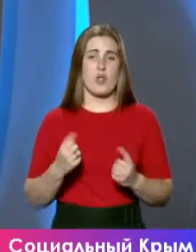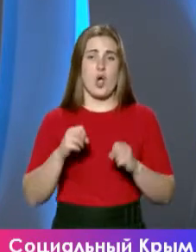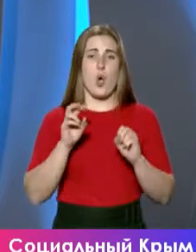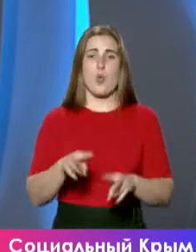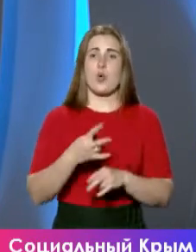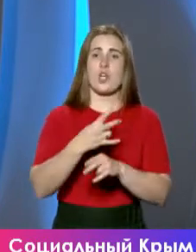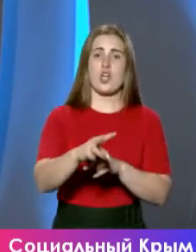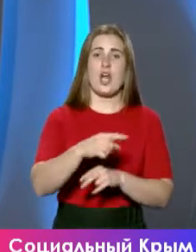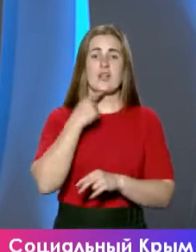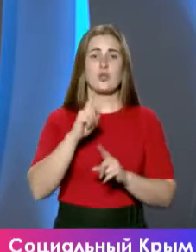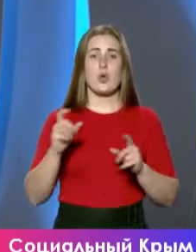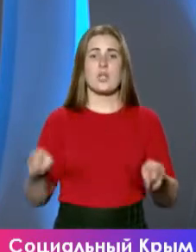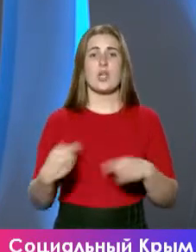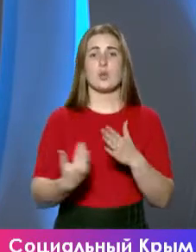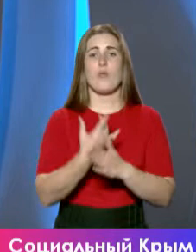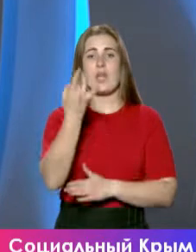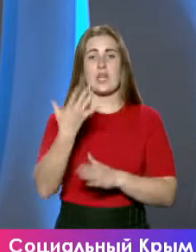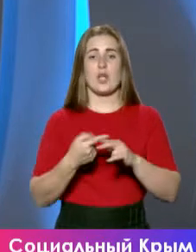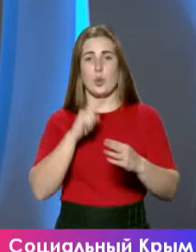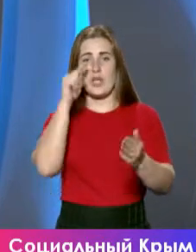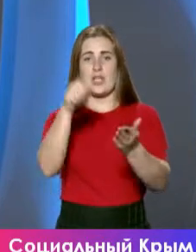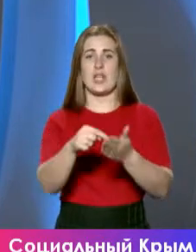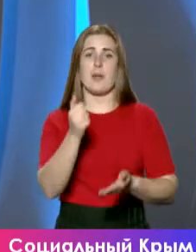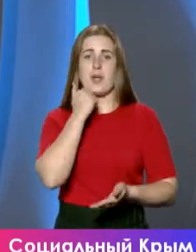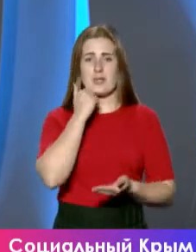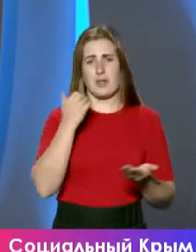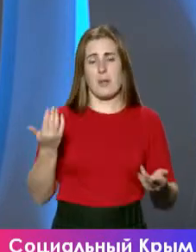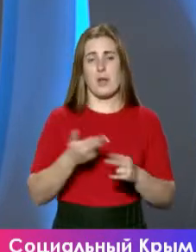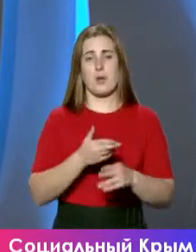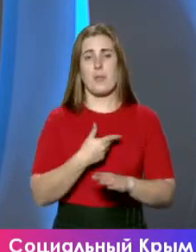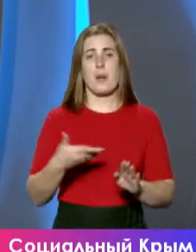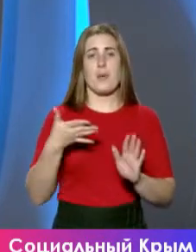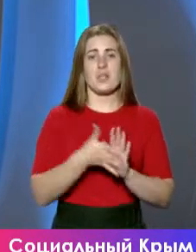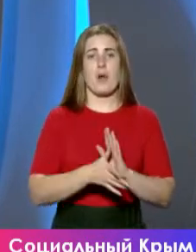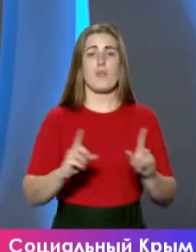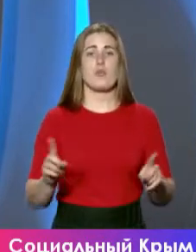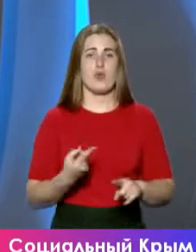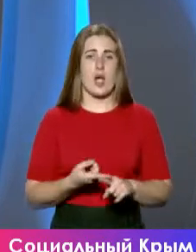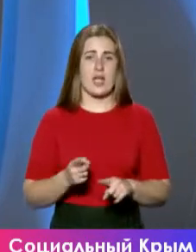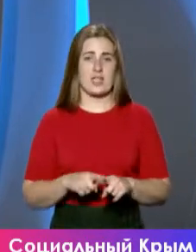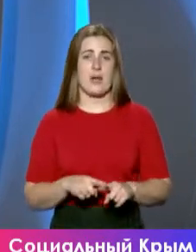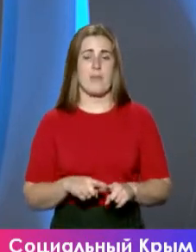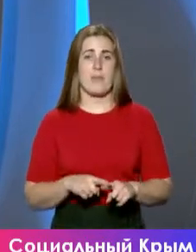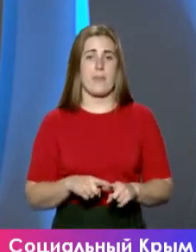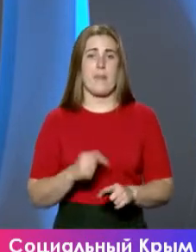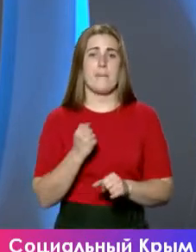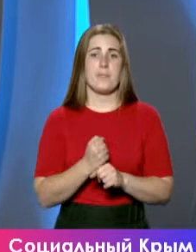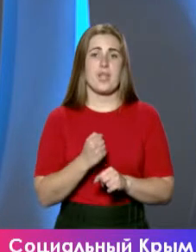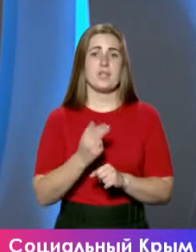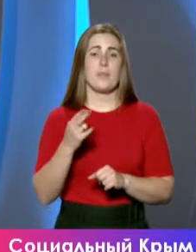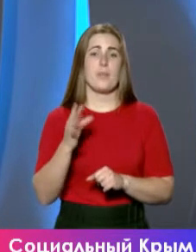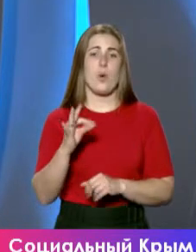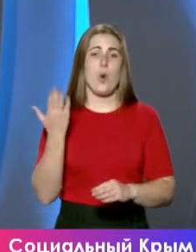создает новые ракеты, которые долетят до Москвы. Поэтому мы понимаем, что это делается по